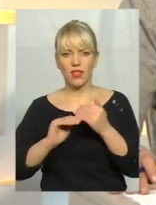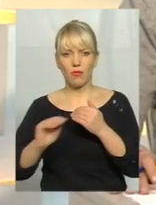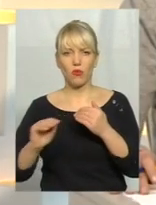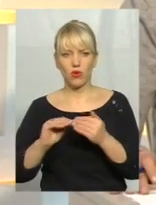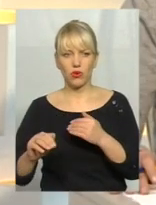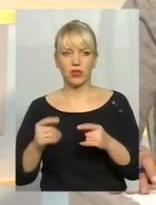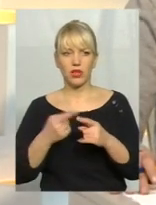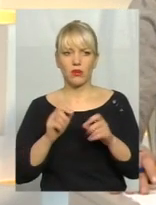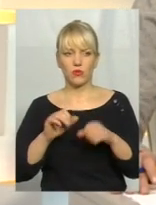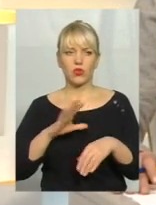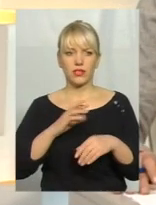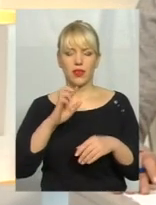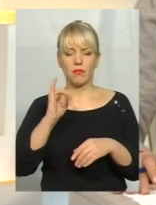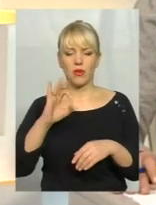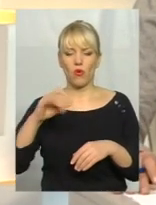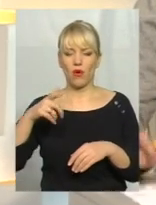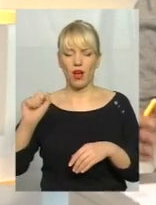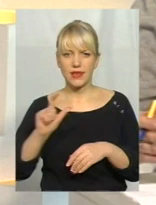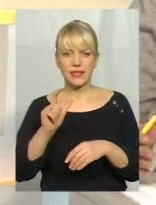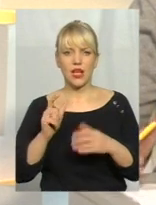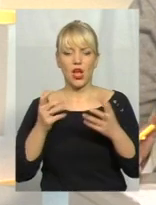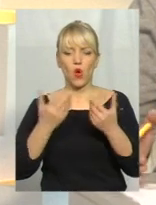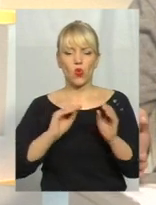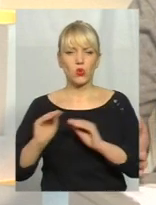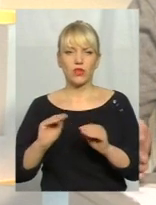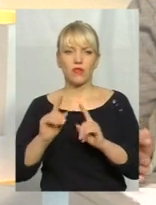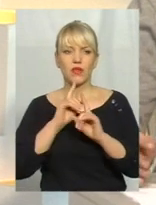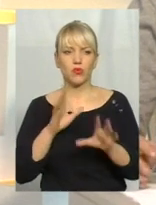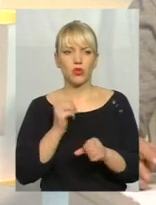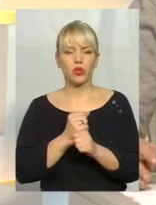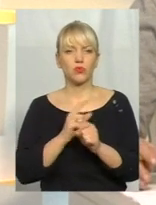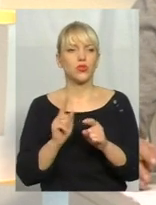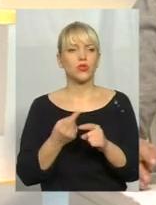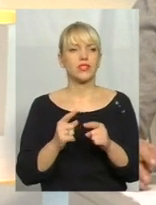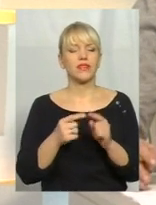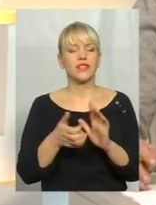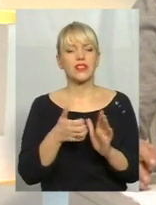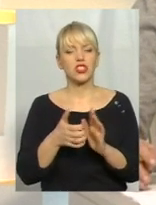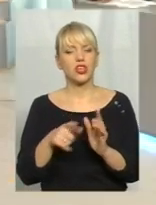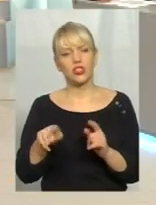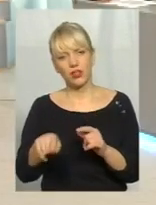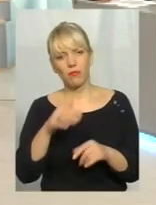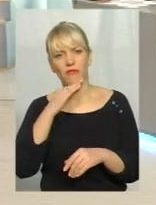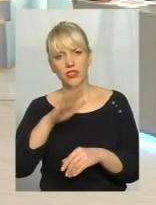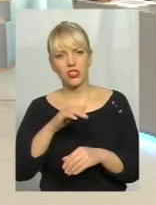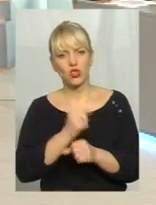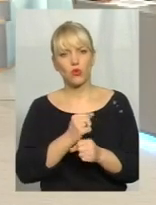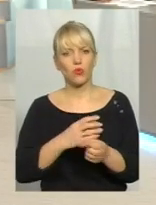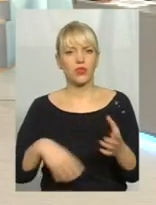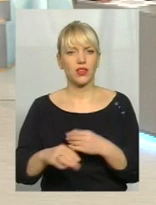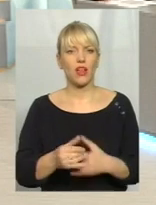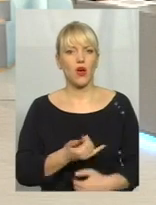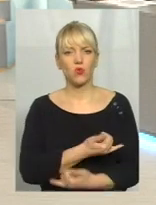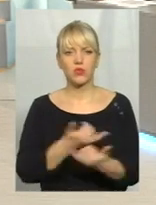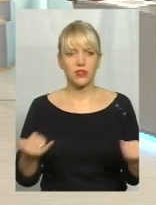мабуть, і для тої біогазової установки не буде роботи. Чи що це означає? Чи там вистачить роботи, так би мовити, для всіх? Насправді,